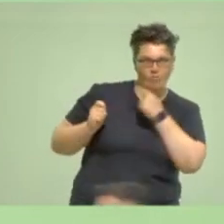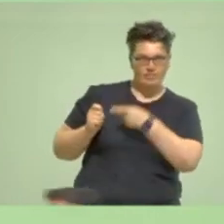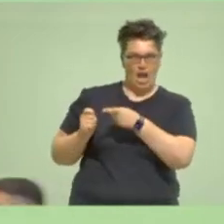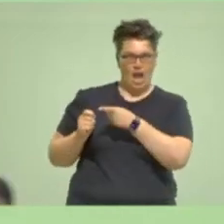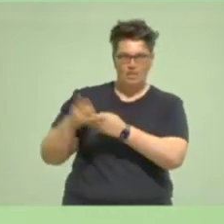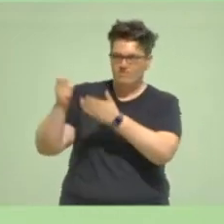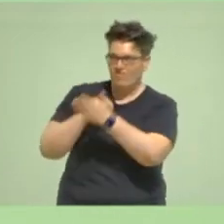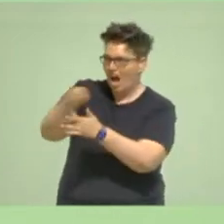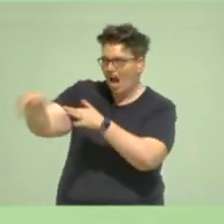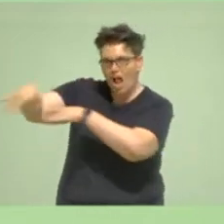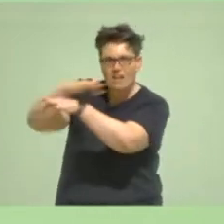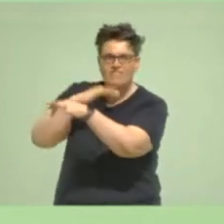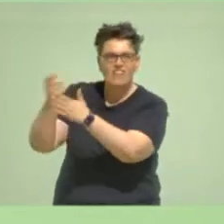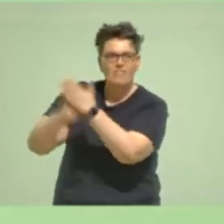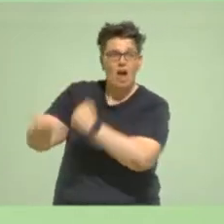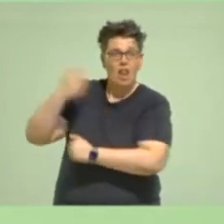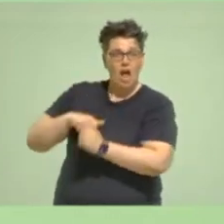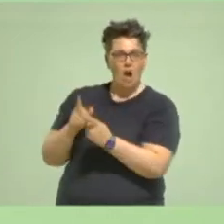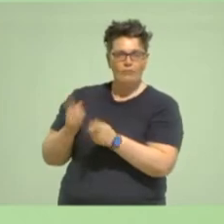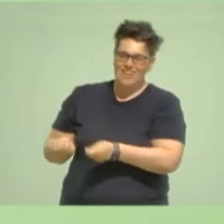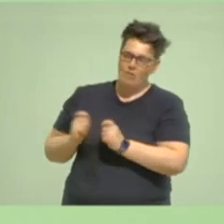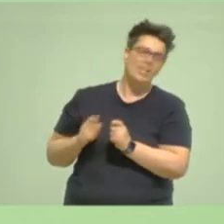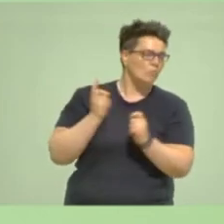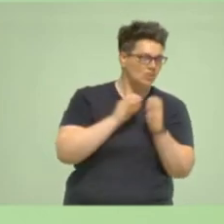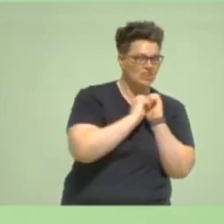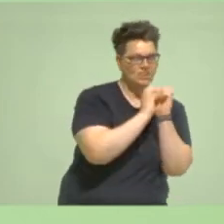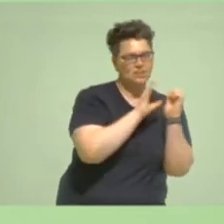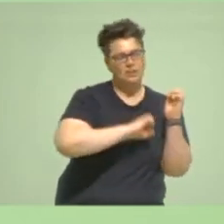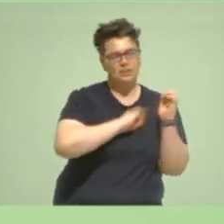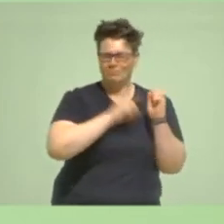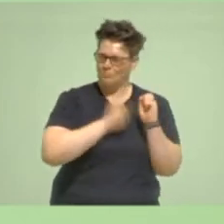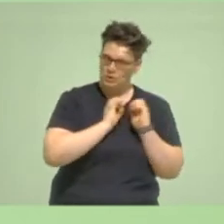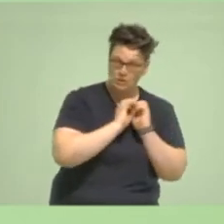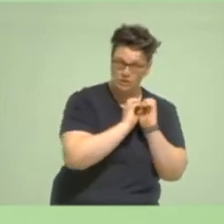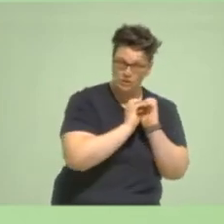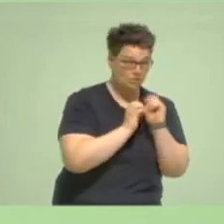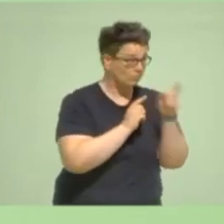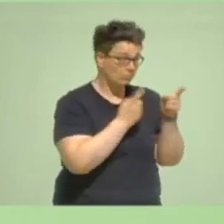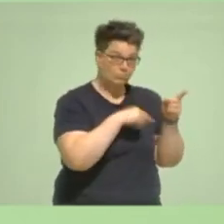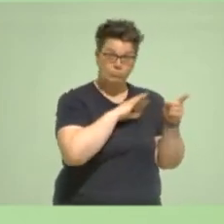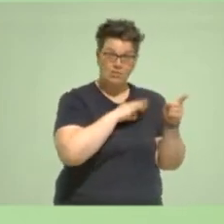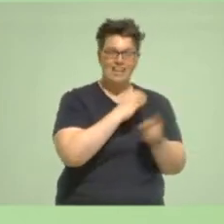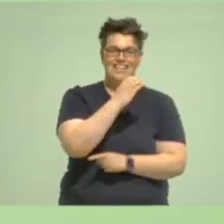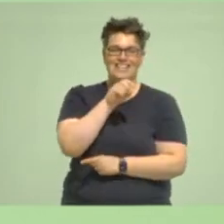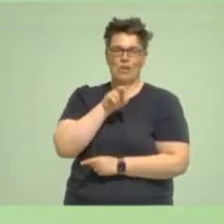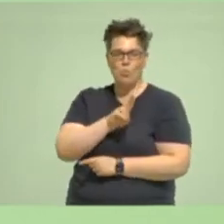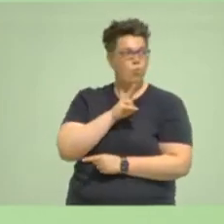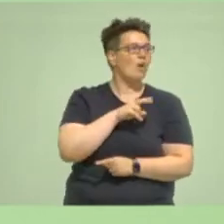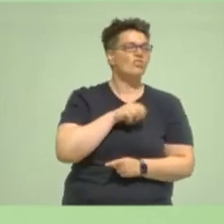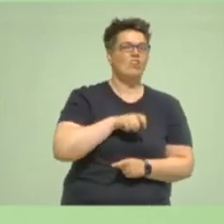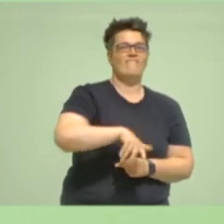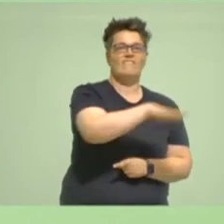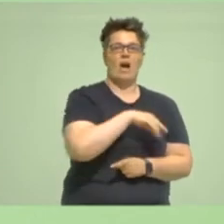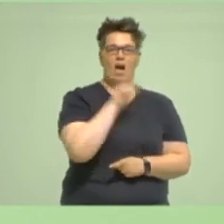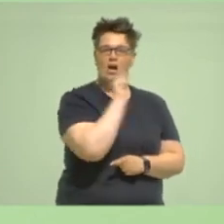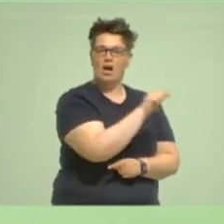gewählt wurden, das erfordert, dass wir mit einer Partei der CDU Nordrhein-Westfalens